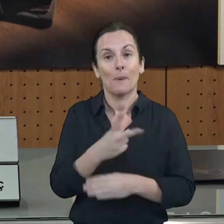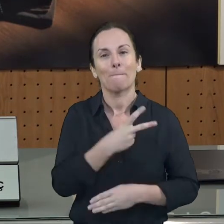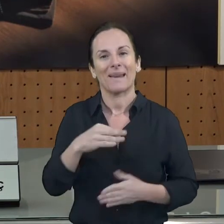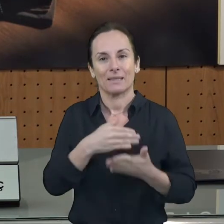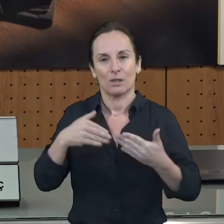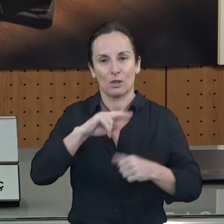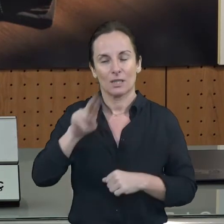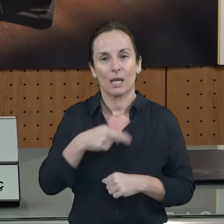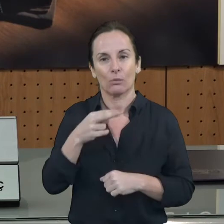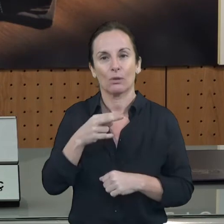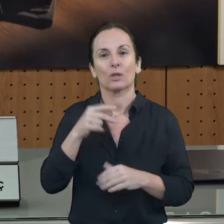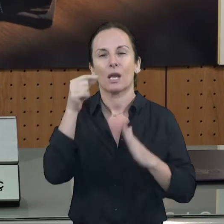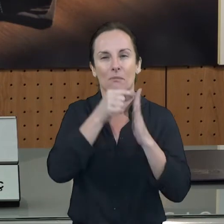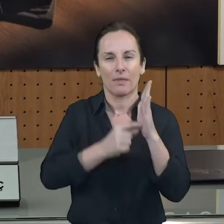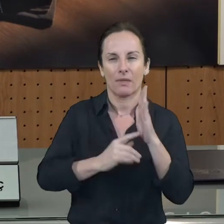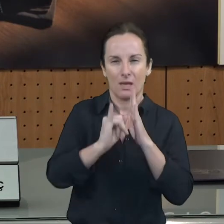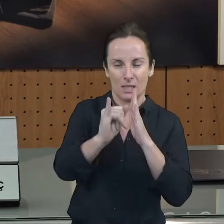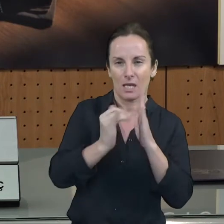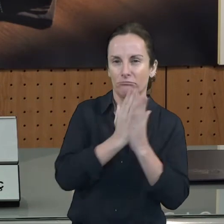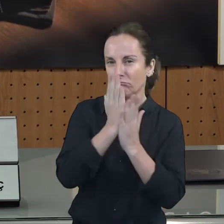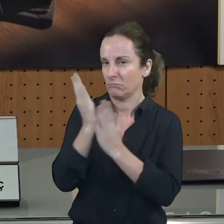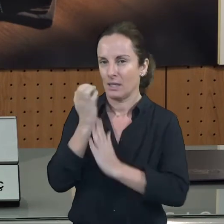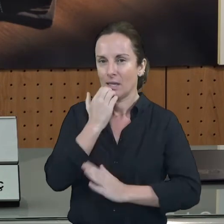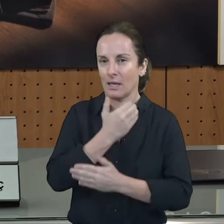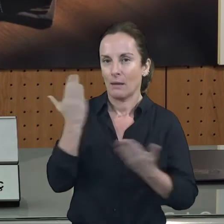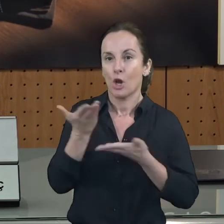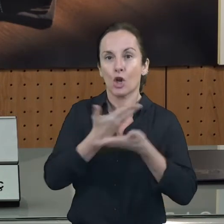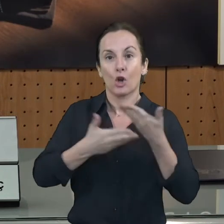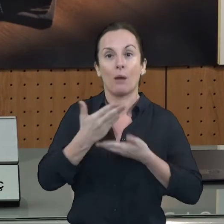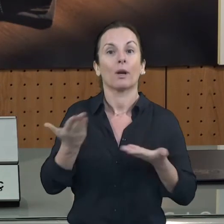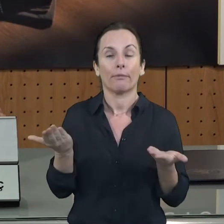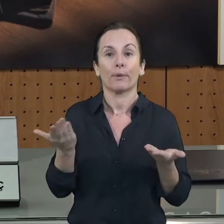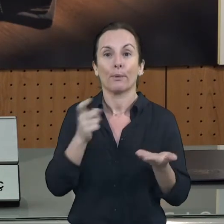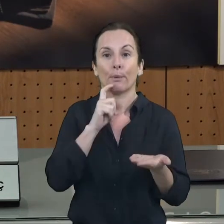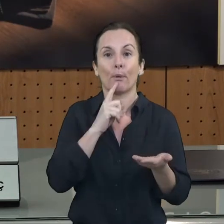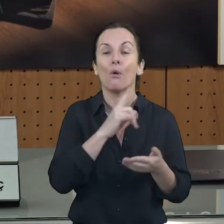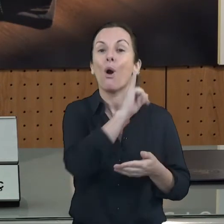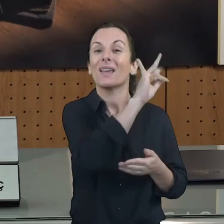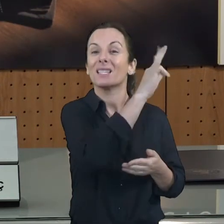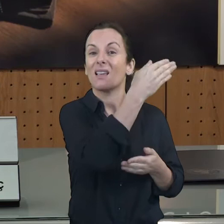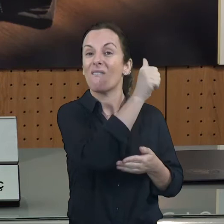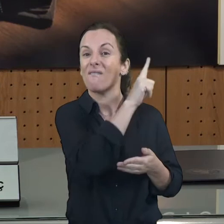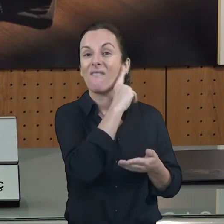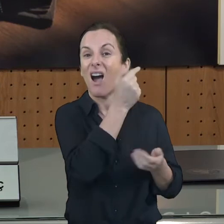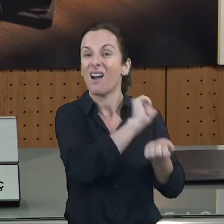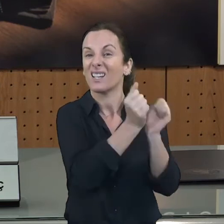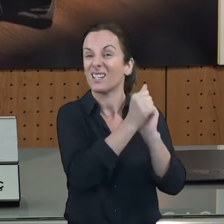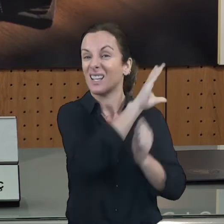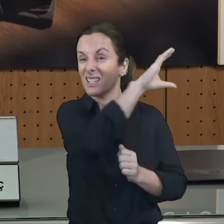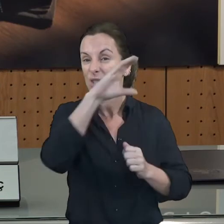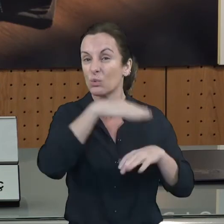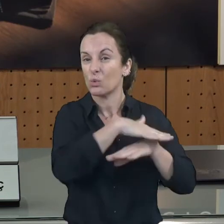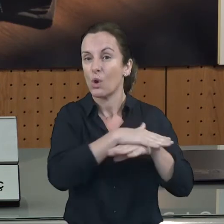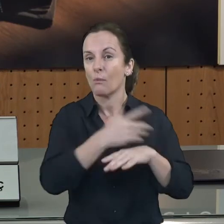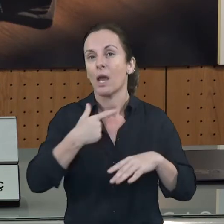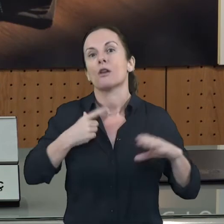sèrie de mesures, entre elles, per exemple, col·laborar amb la liquidesa a Invisba, aquesta línia mateix, o d'altres línies que anirem